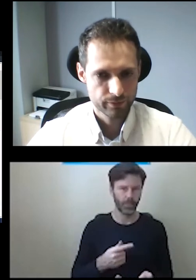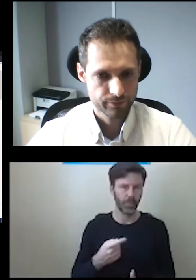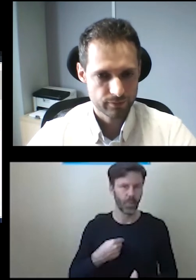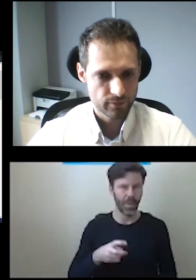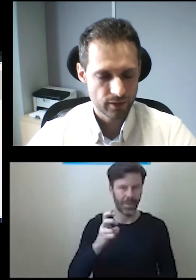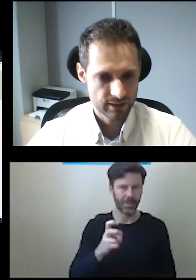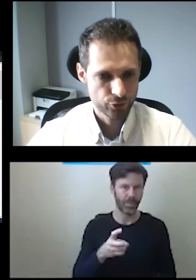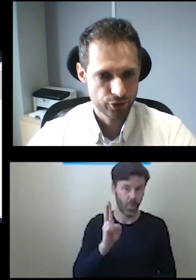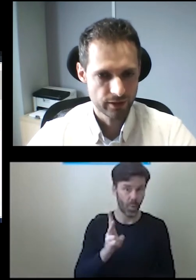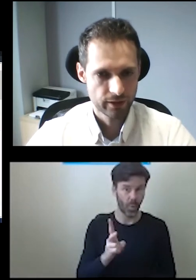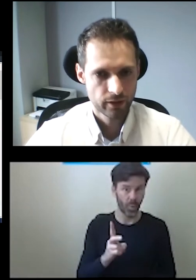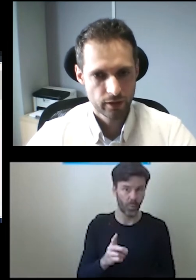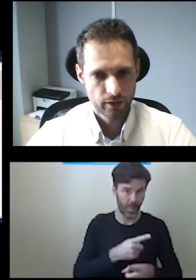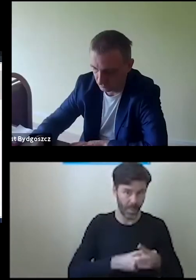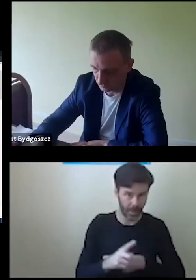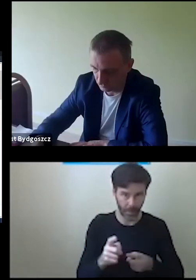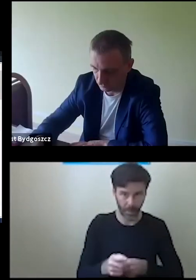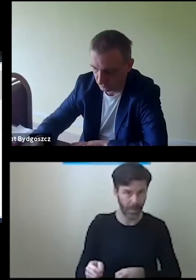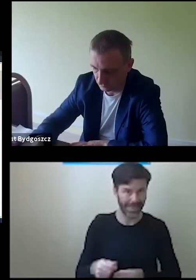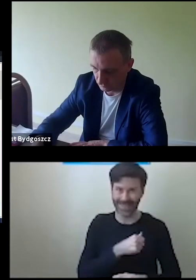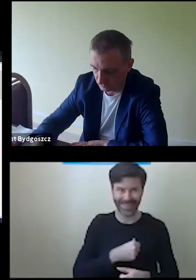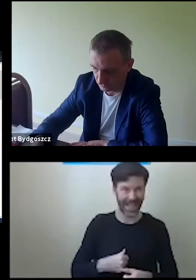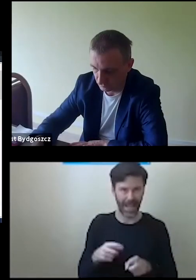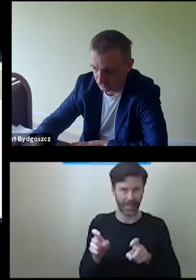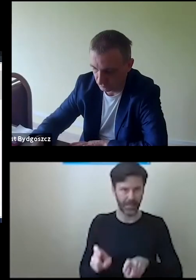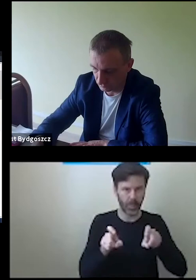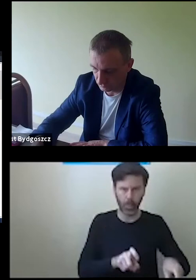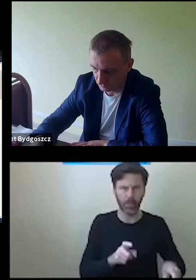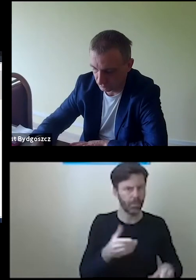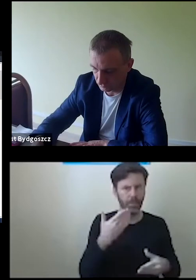sposób samodzielny. To jest oczywiście bardzo ważne.